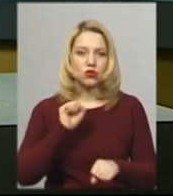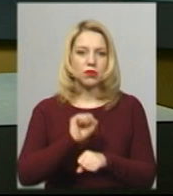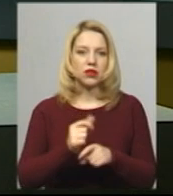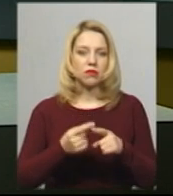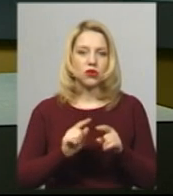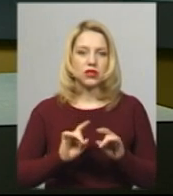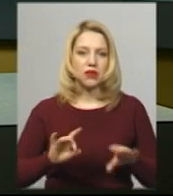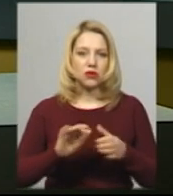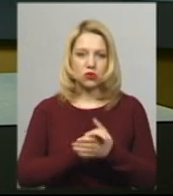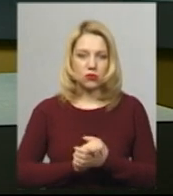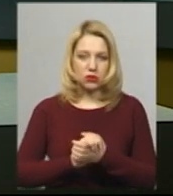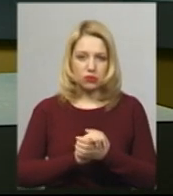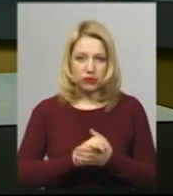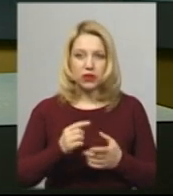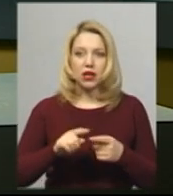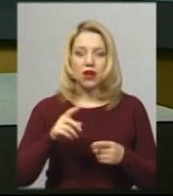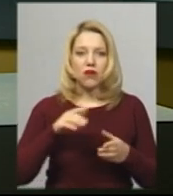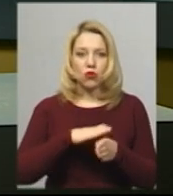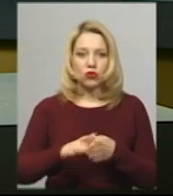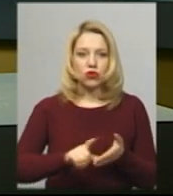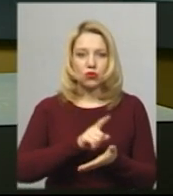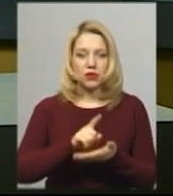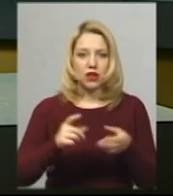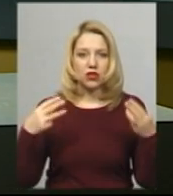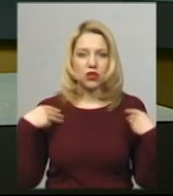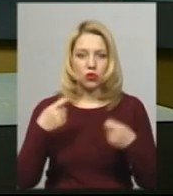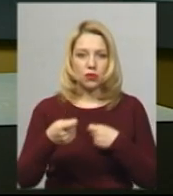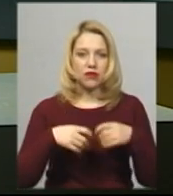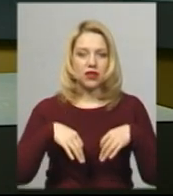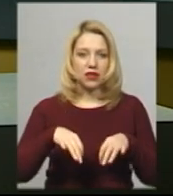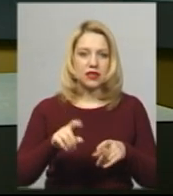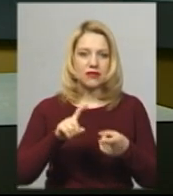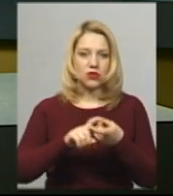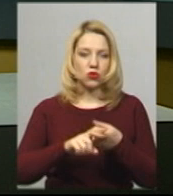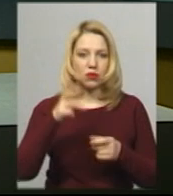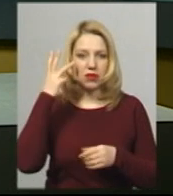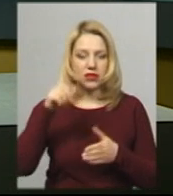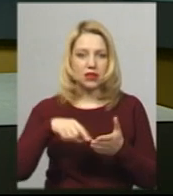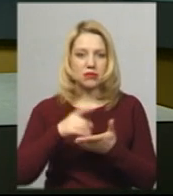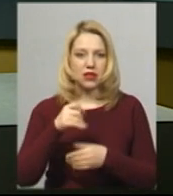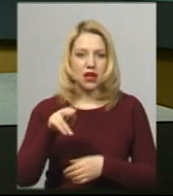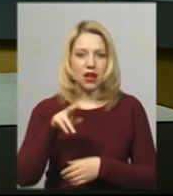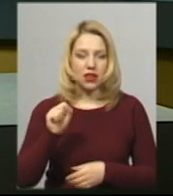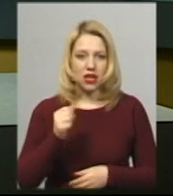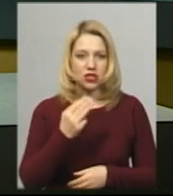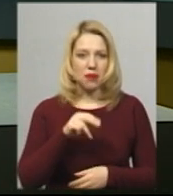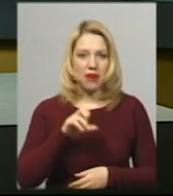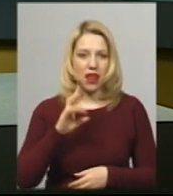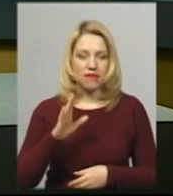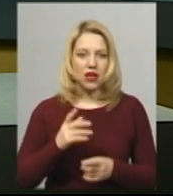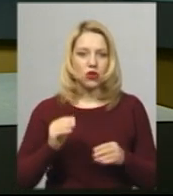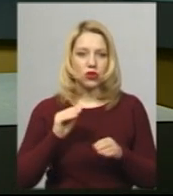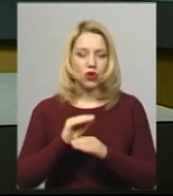Суспільному сказав виконуючий обов'язки начальника управління транспорту та зв'язку Хмельницької міської ради Сергій Шепарєв. Додає,